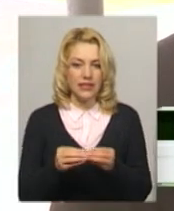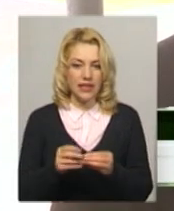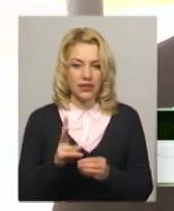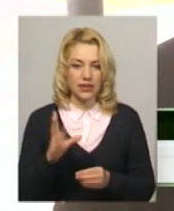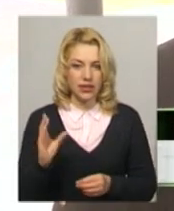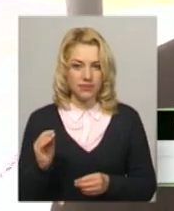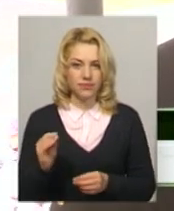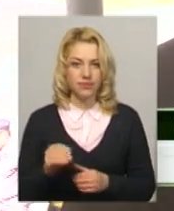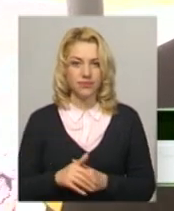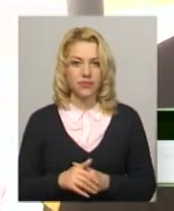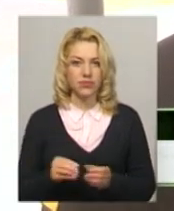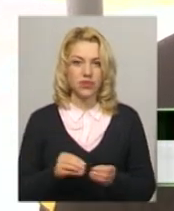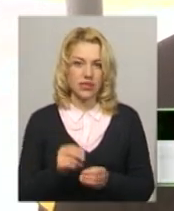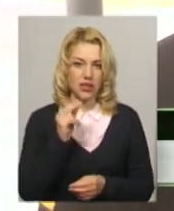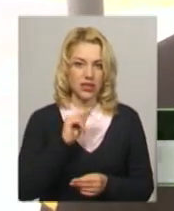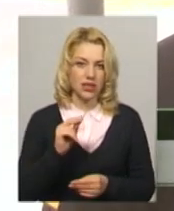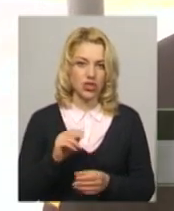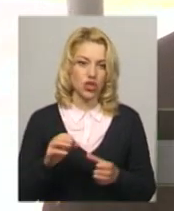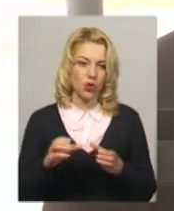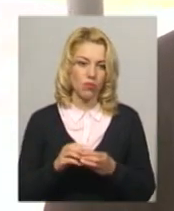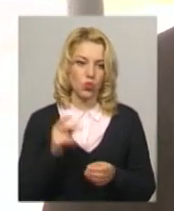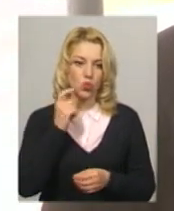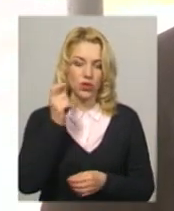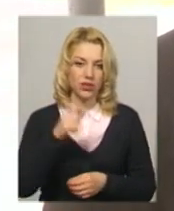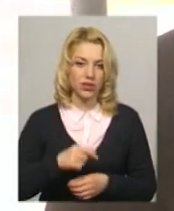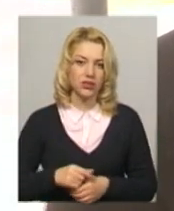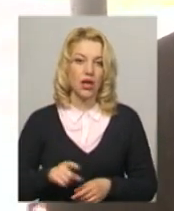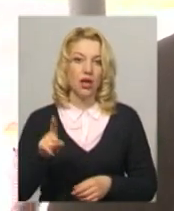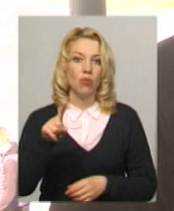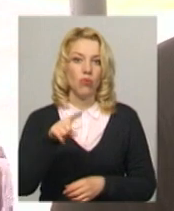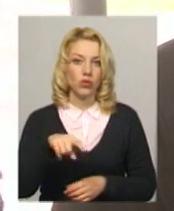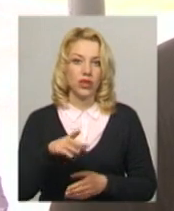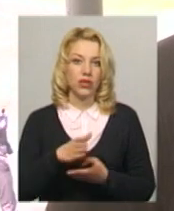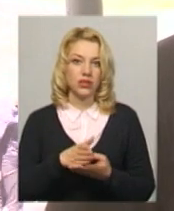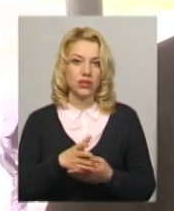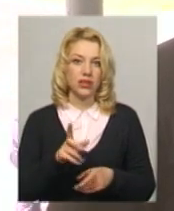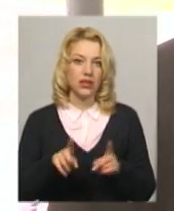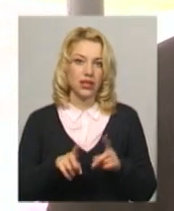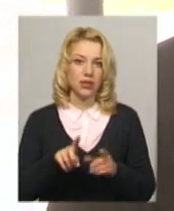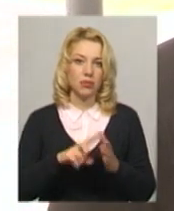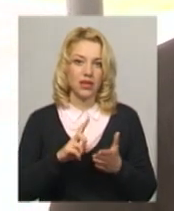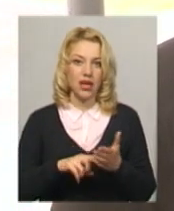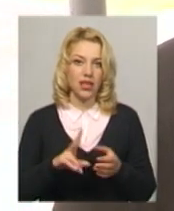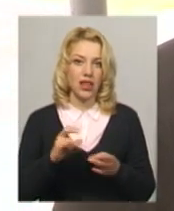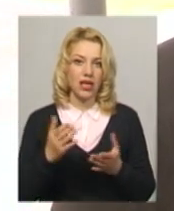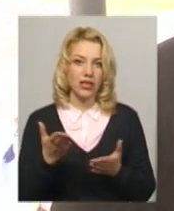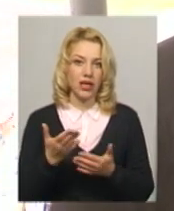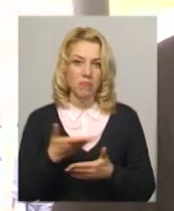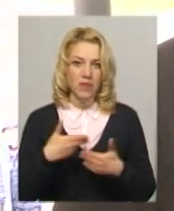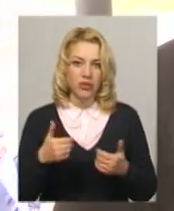кращих команд України. Проте є деякі питання, на якими ми